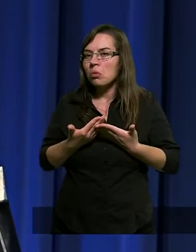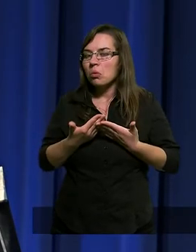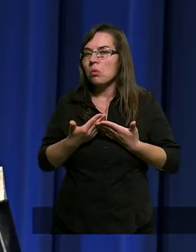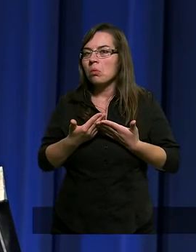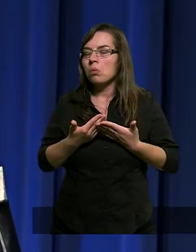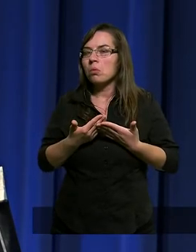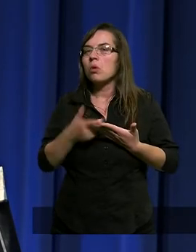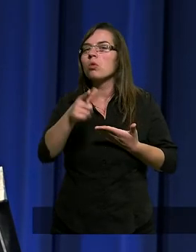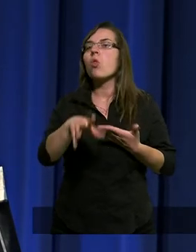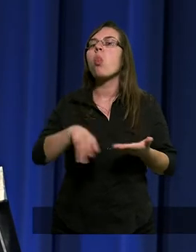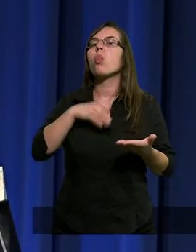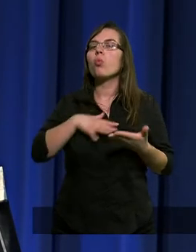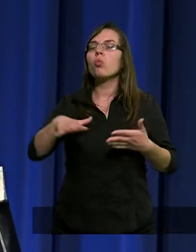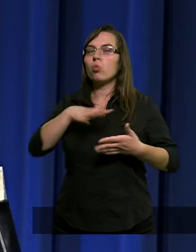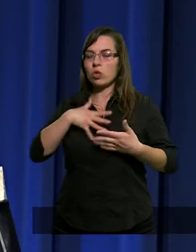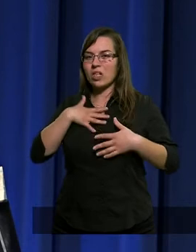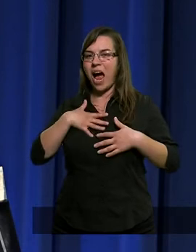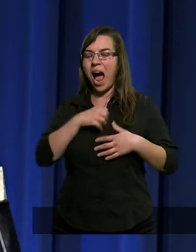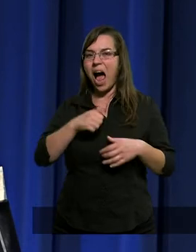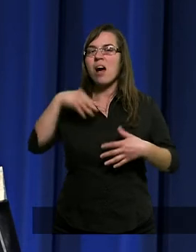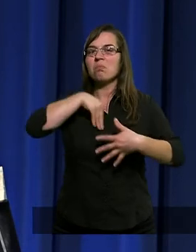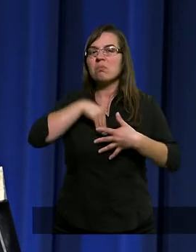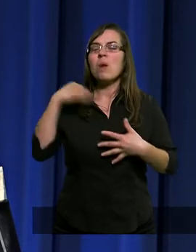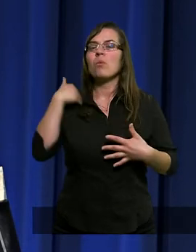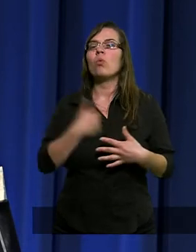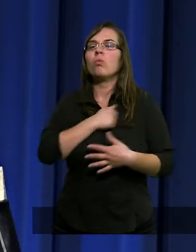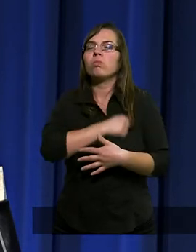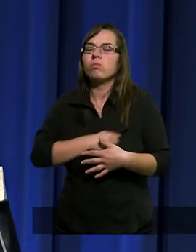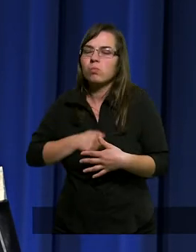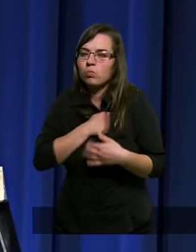Jego dusza napełniona była smutkiem.